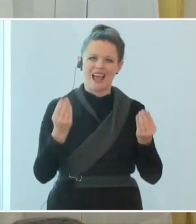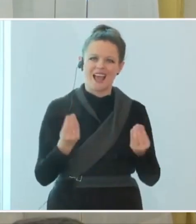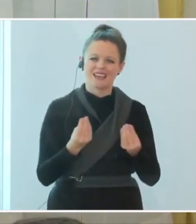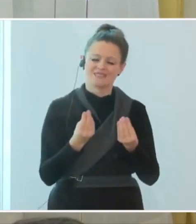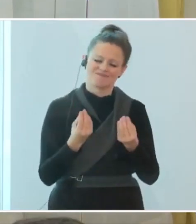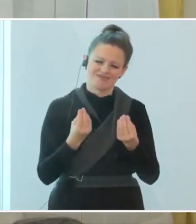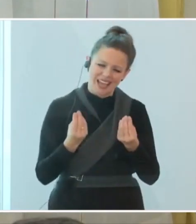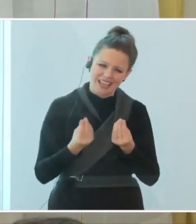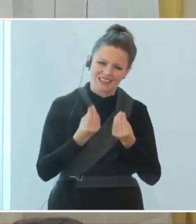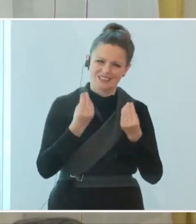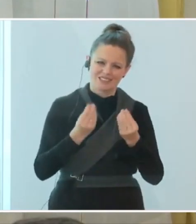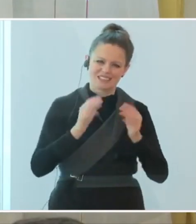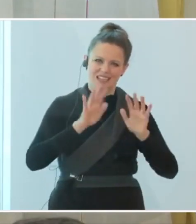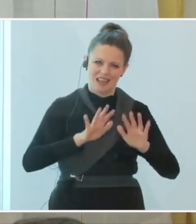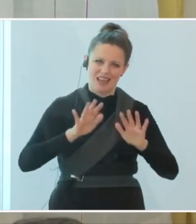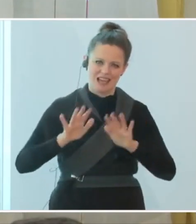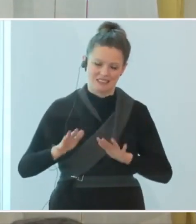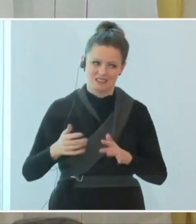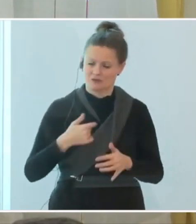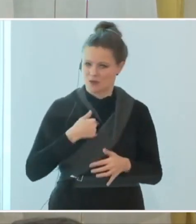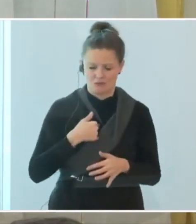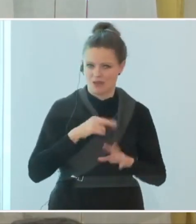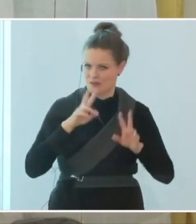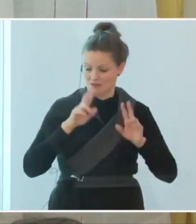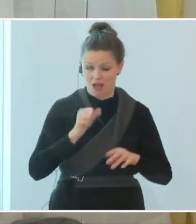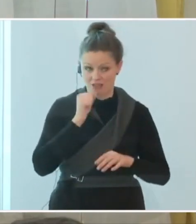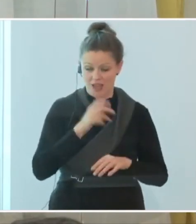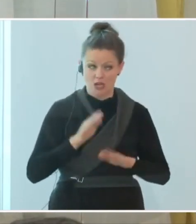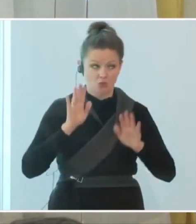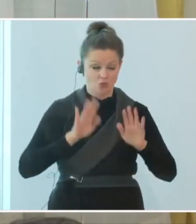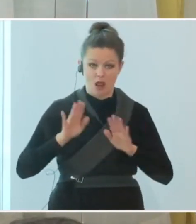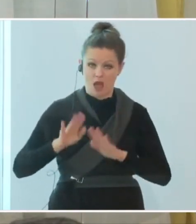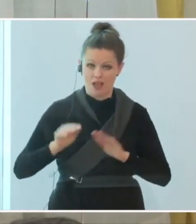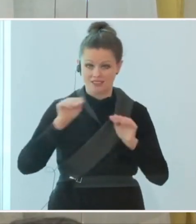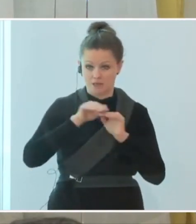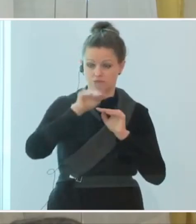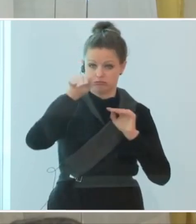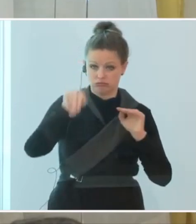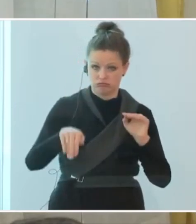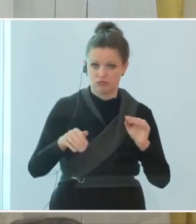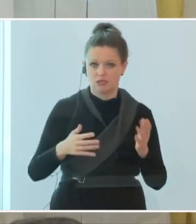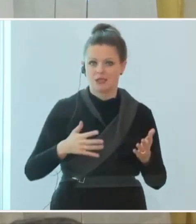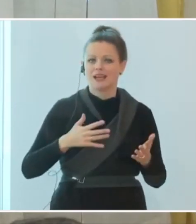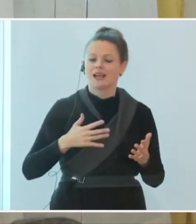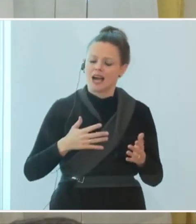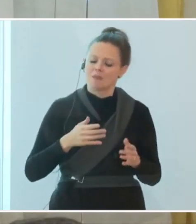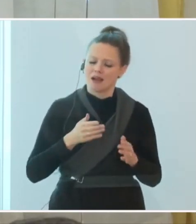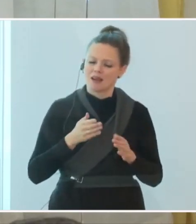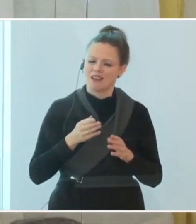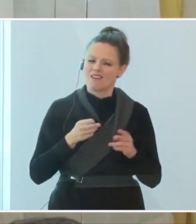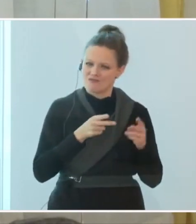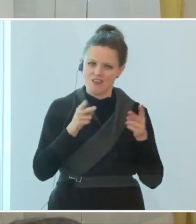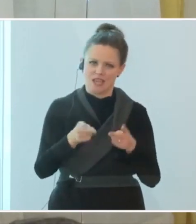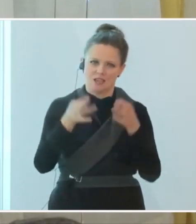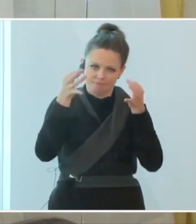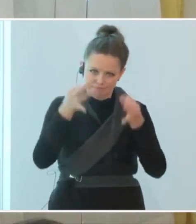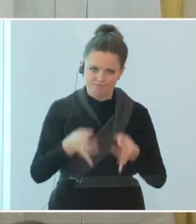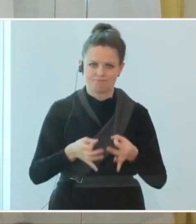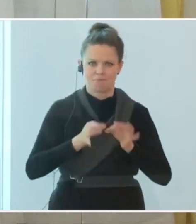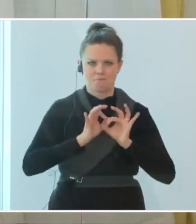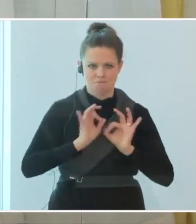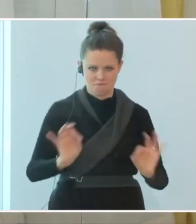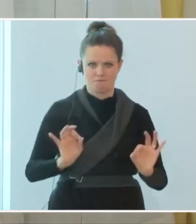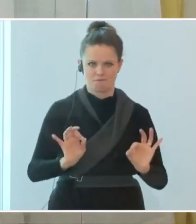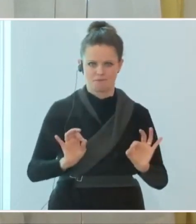Tempo. Ja, mir geht es jeden Tag zu langsam, muss ich sagen, nach unten. Aber der Trend stimmt und der Trend ist ein